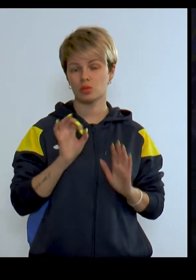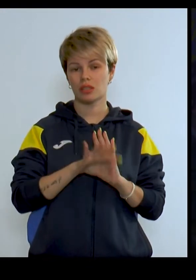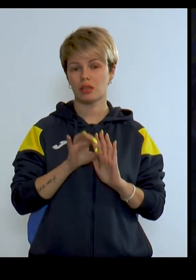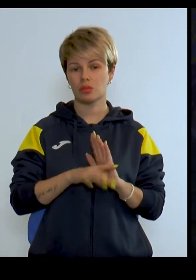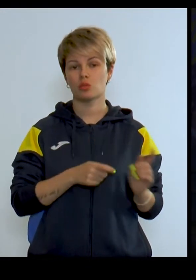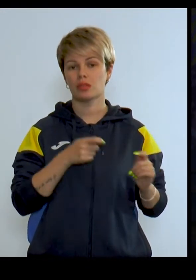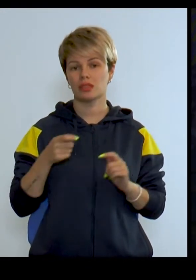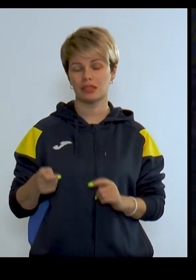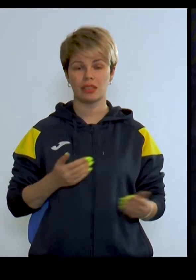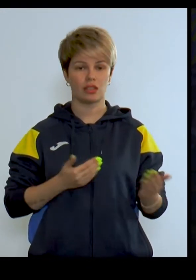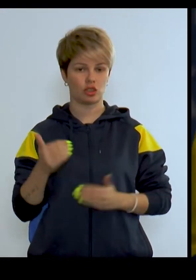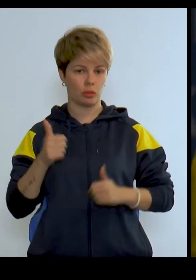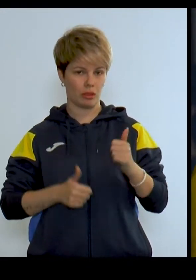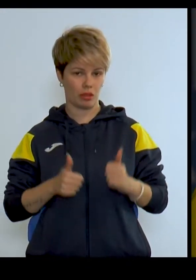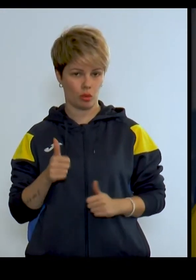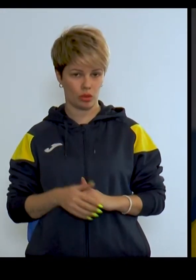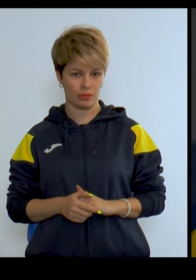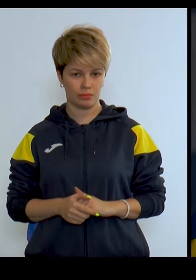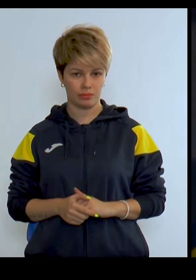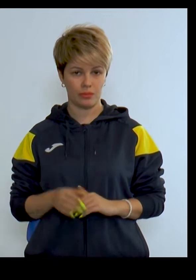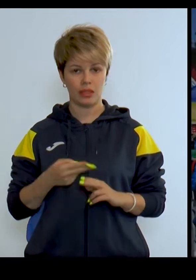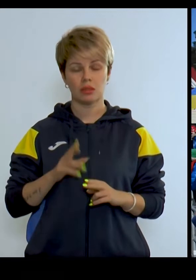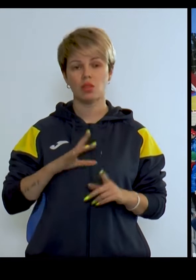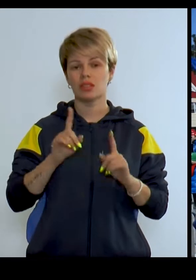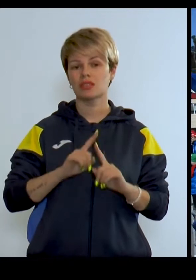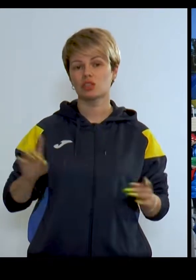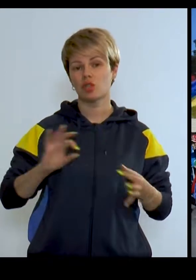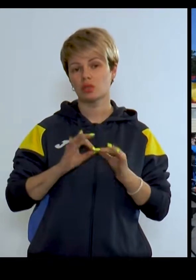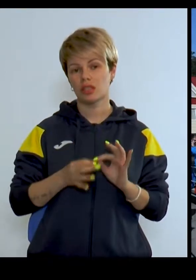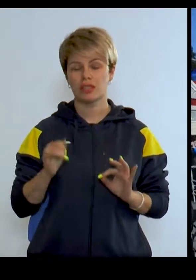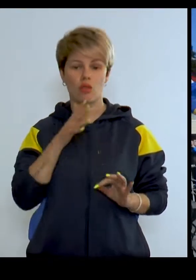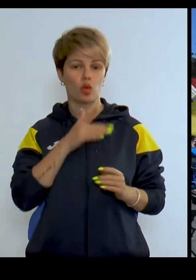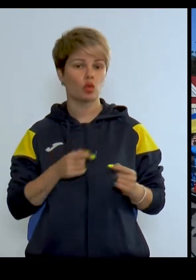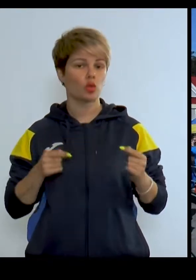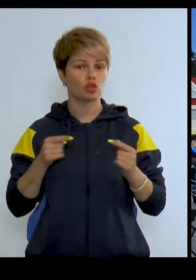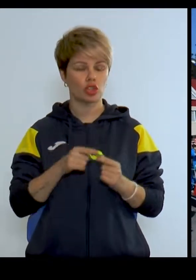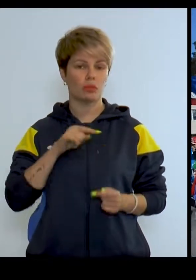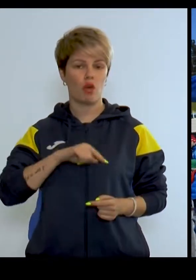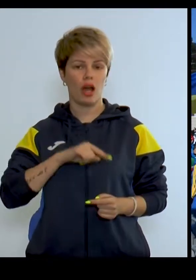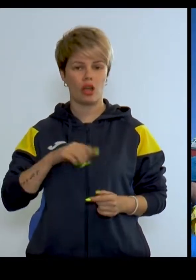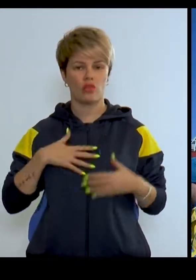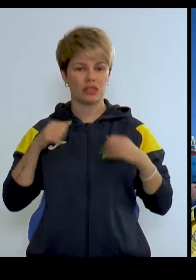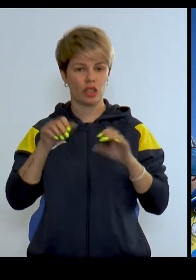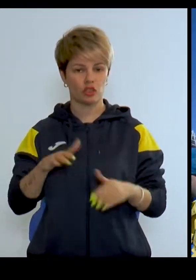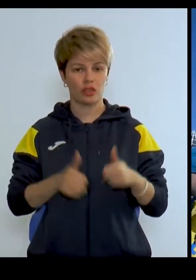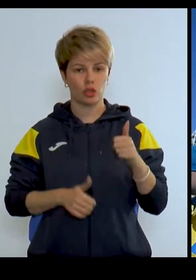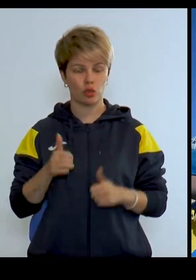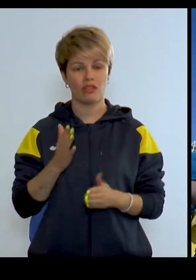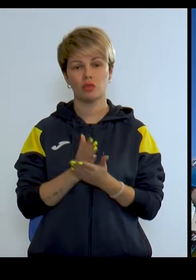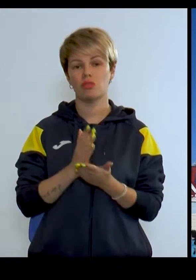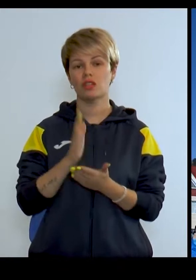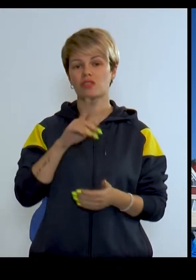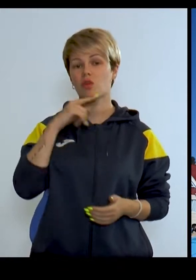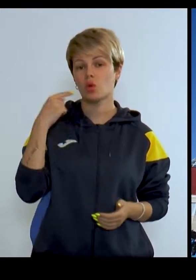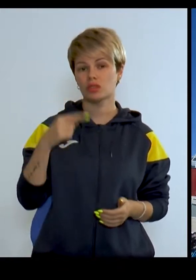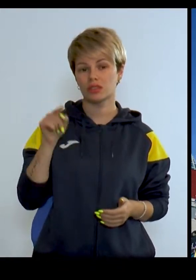в українську скарбничку принесли лижні перегони Це були надзвичайно складні і водночас морально виснажливі гонки Адже